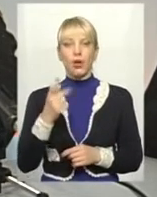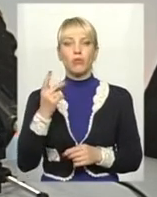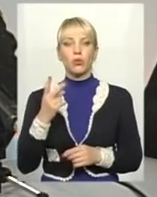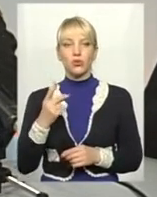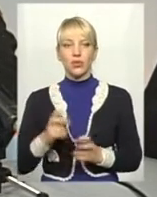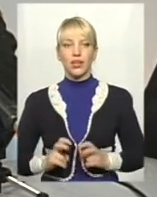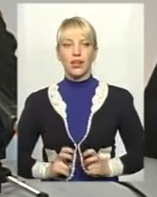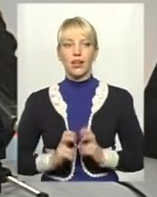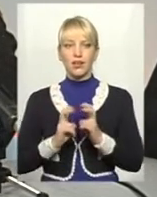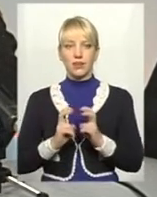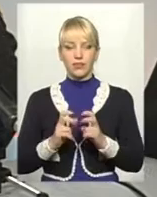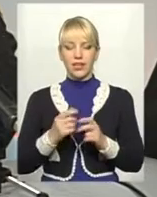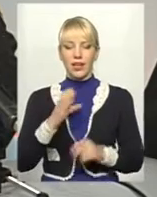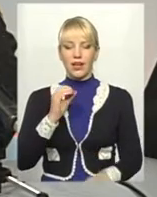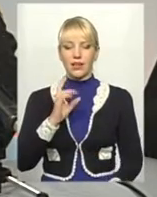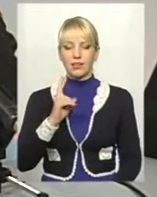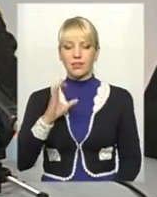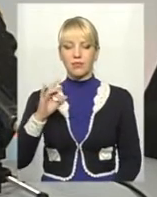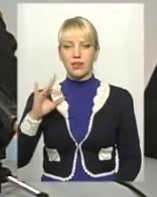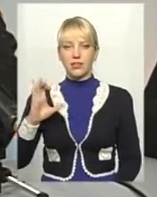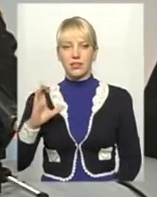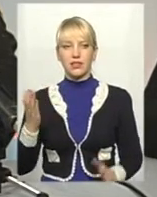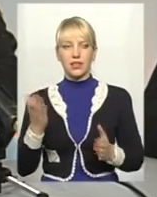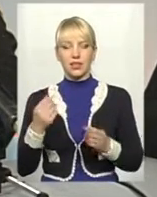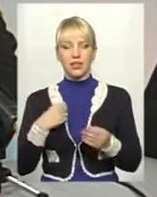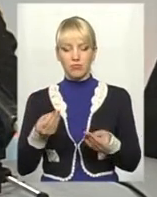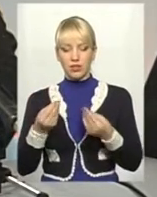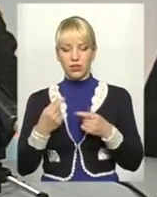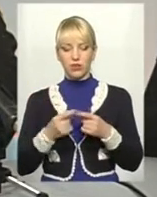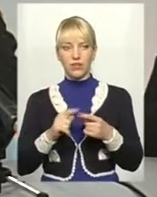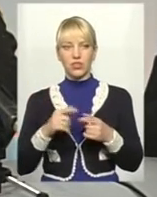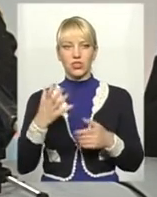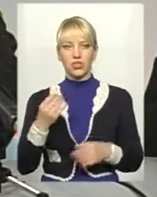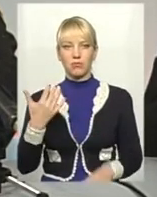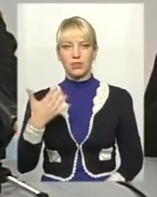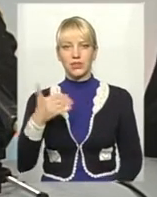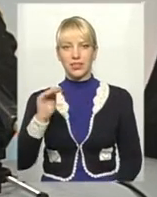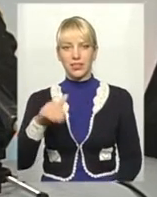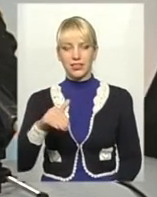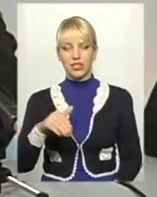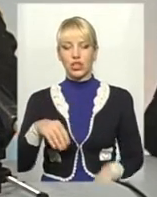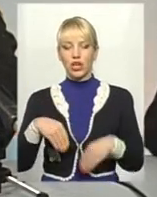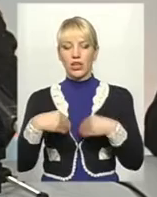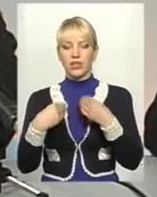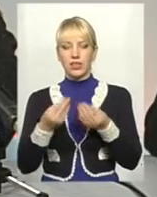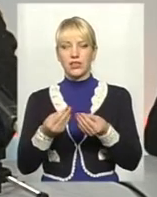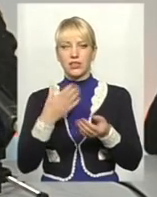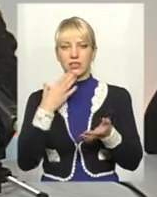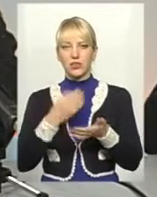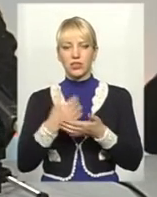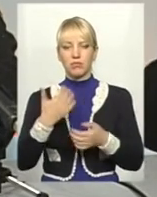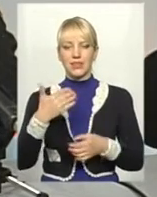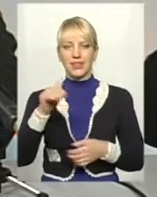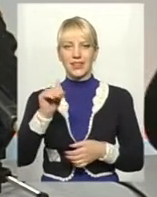ліфт, допустим, експрес, який нам дає ліфт, він ще 50 тисяч додає своїх коштів, як